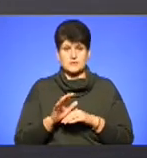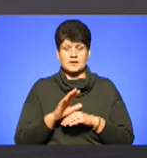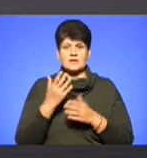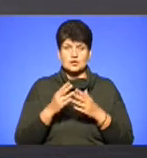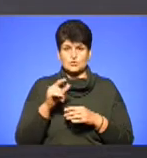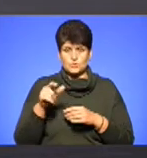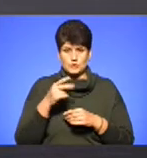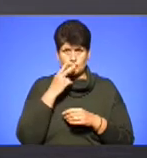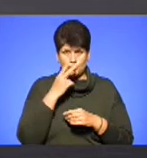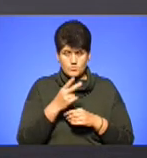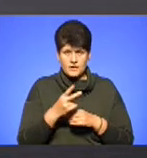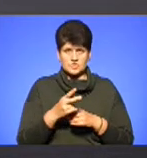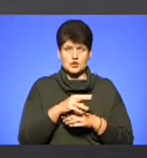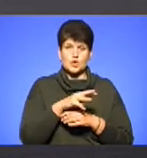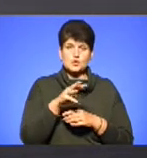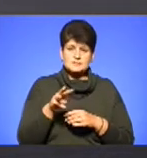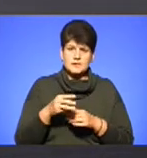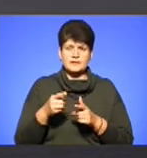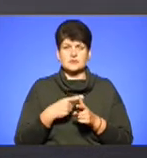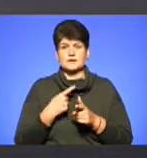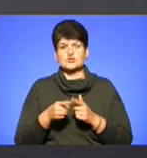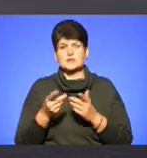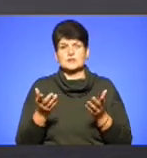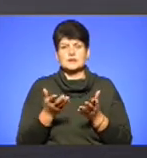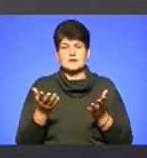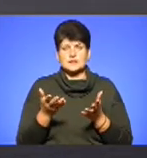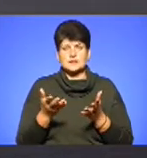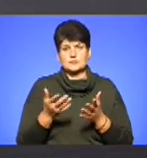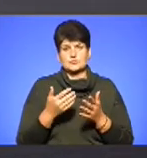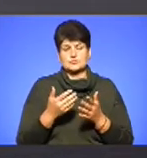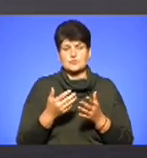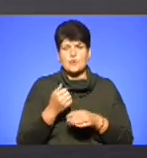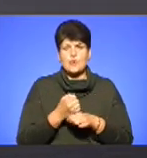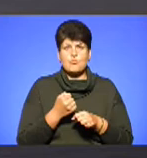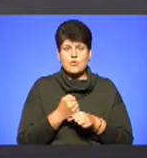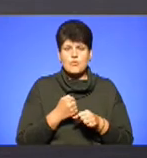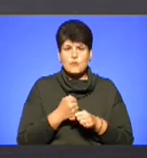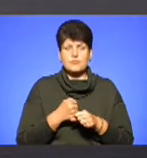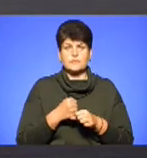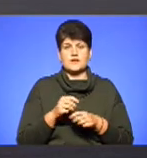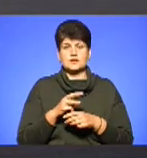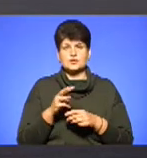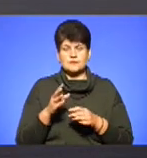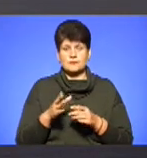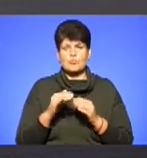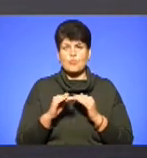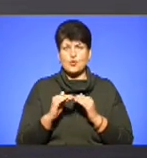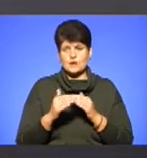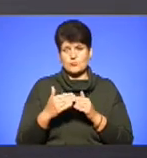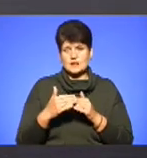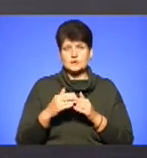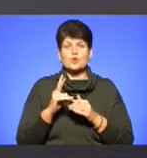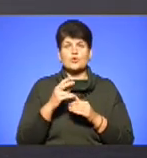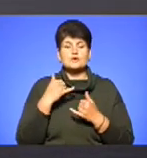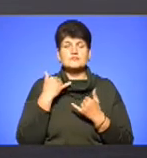-таки люди побачили, чи розпилення, чи якимось чином іншу обробку певними речовинами полів поблизу, до кого,